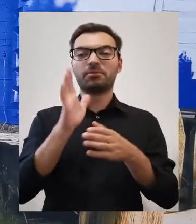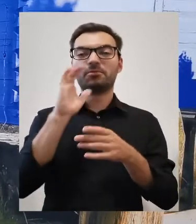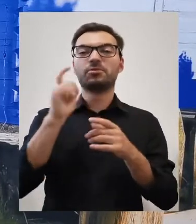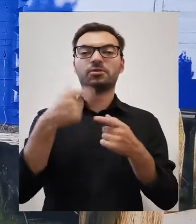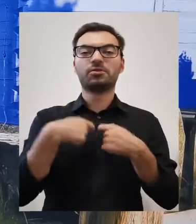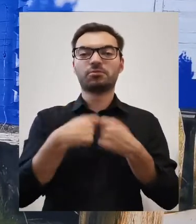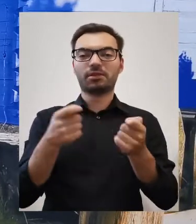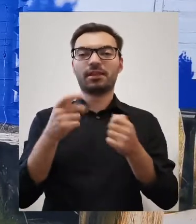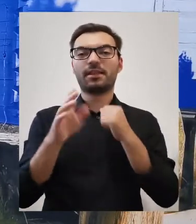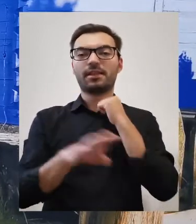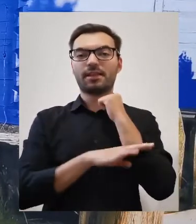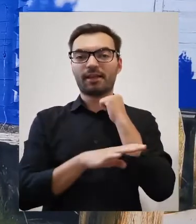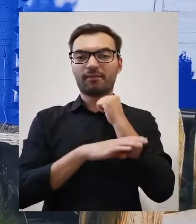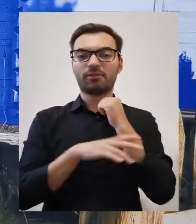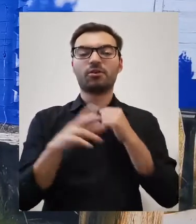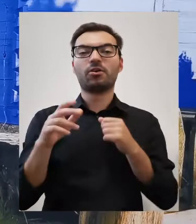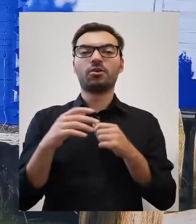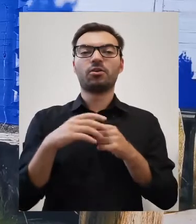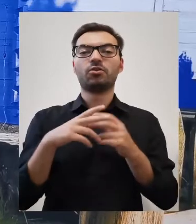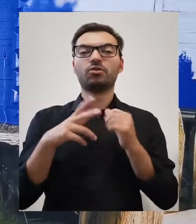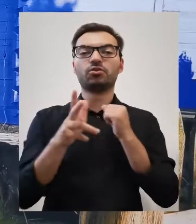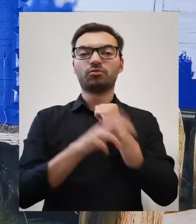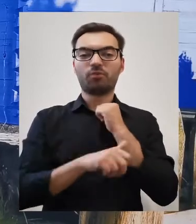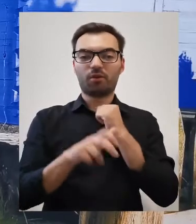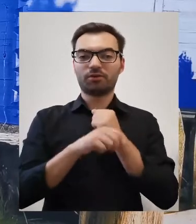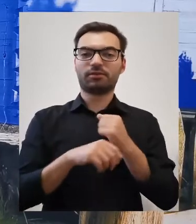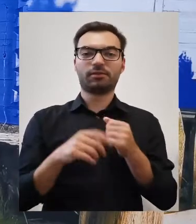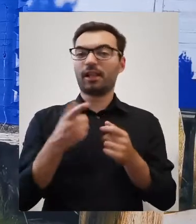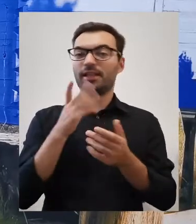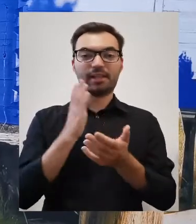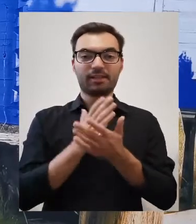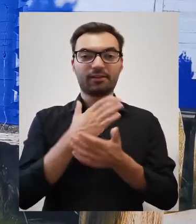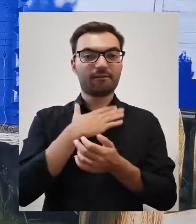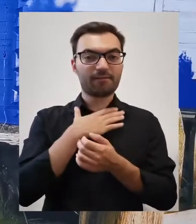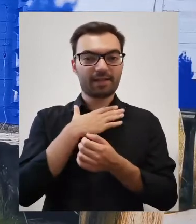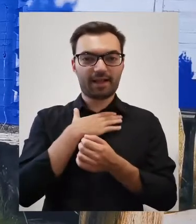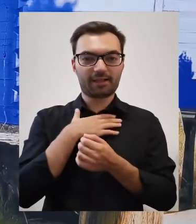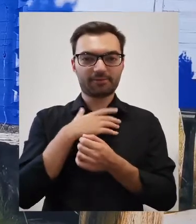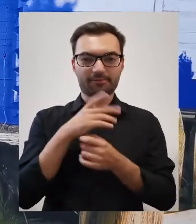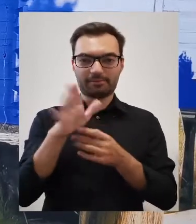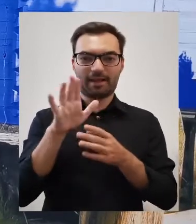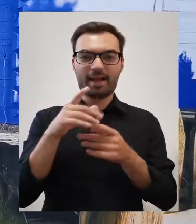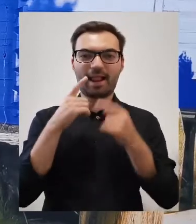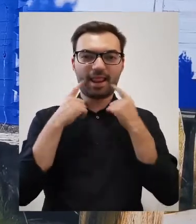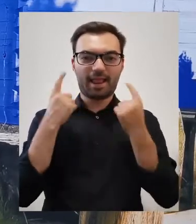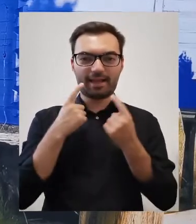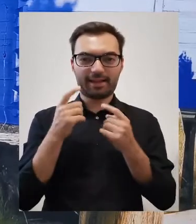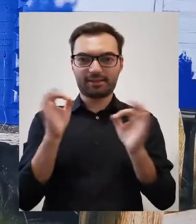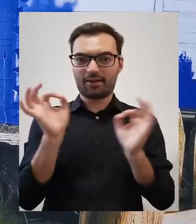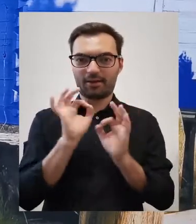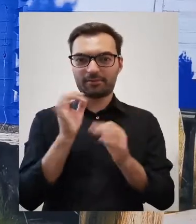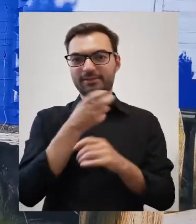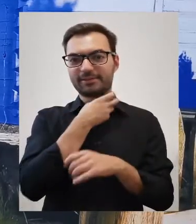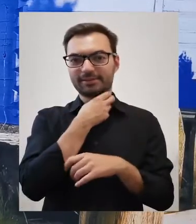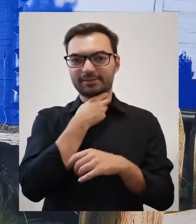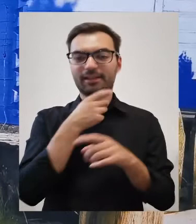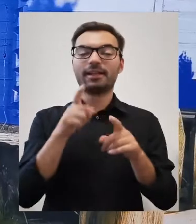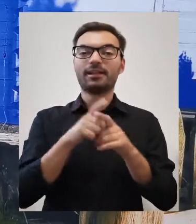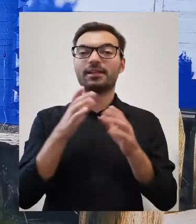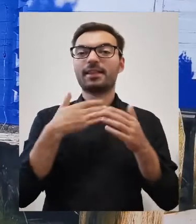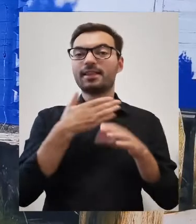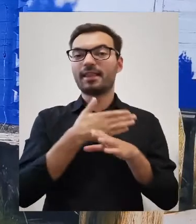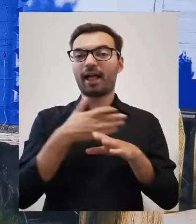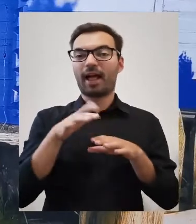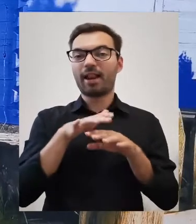bądź zboże, ale nie tylko oczywiście w Wilanowie niezwykłe rzeczy się działy i nie tylko Wilanów przecież na Urzeczu